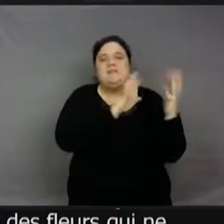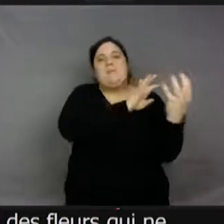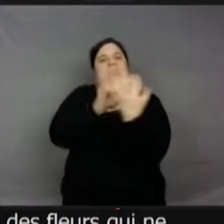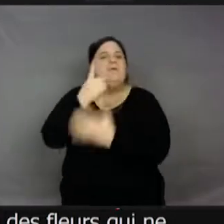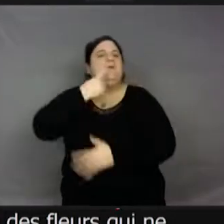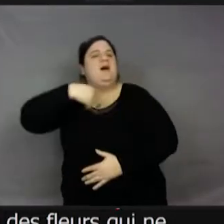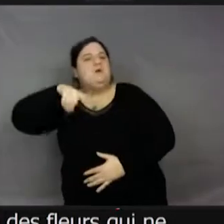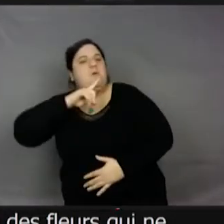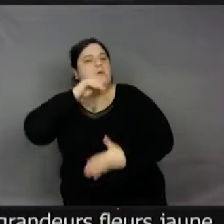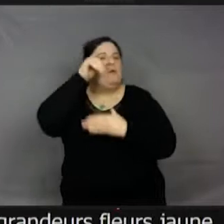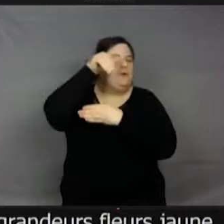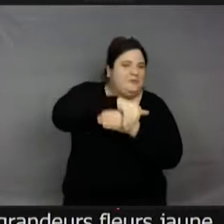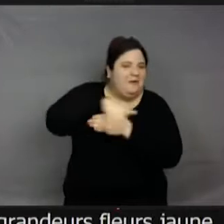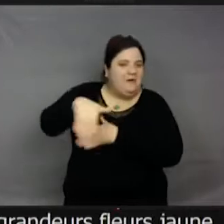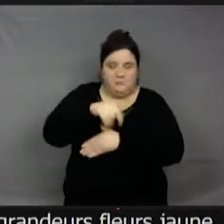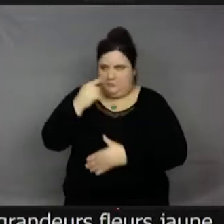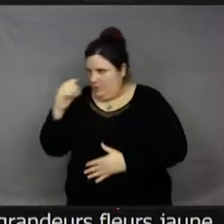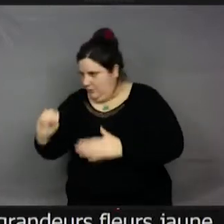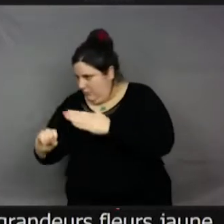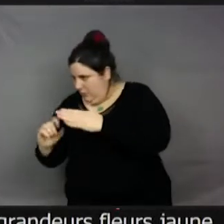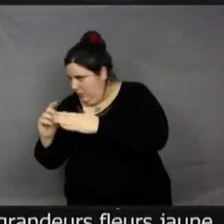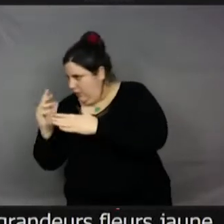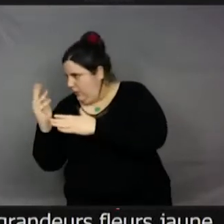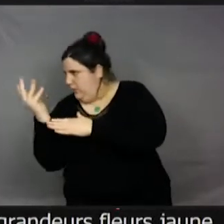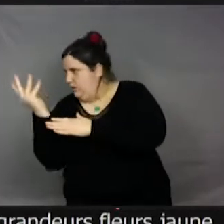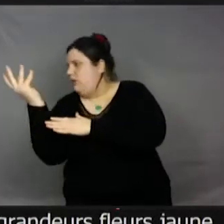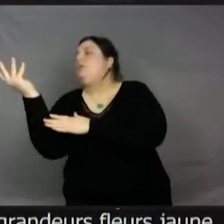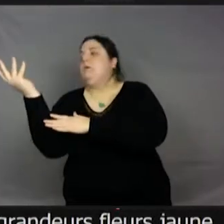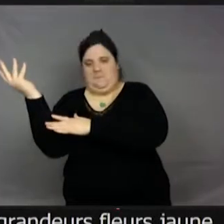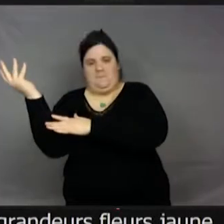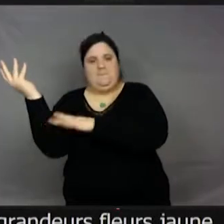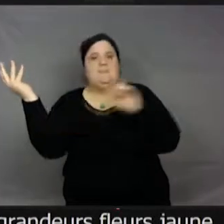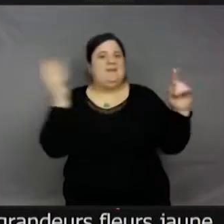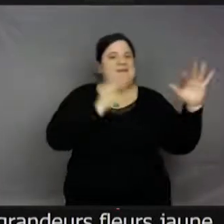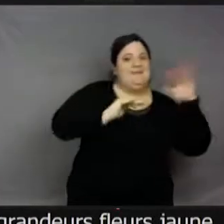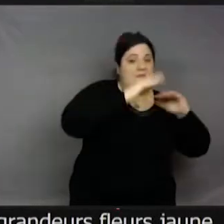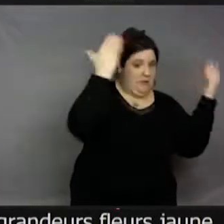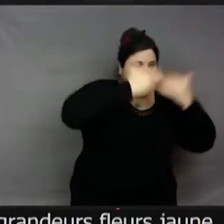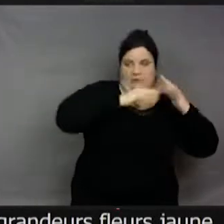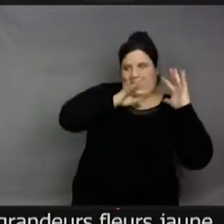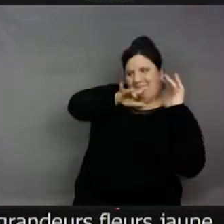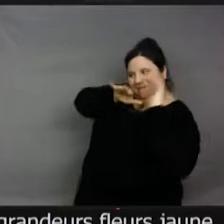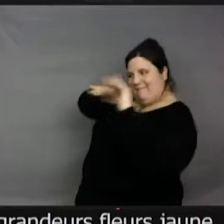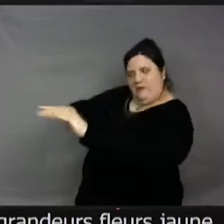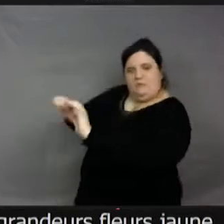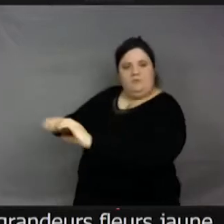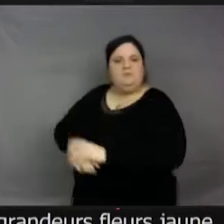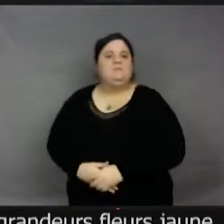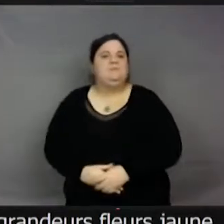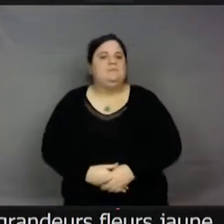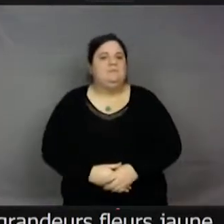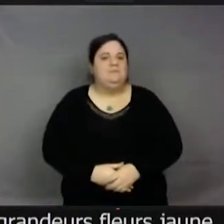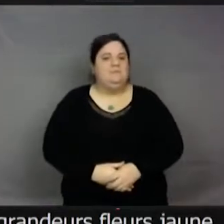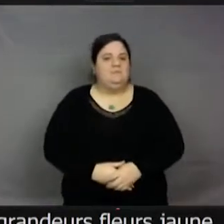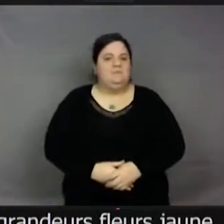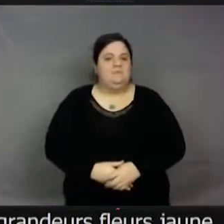tombée de la nuit. On les voit quasiment s'ouvrir sous nos yeux. là, du coup, c'est des insectes qui sont nocturnes qui vont les polliniser. Donc, la nuit, il n'y a pas beaucoup